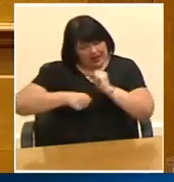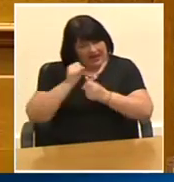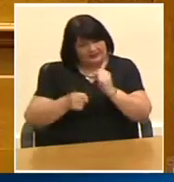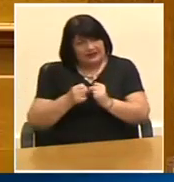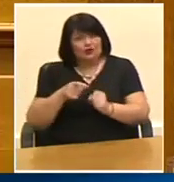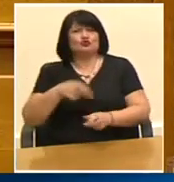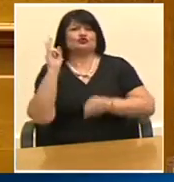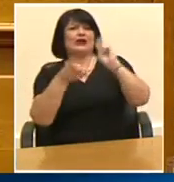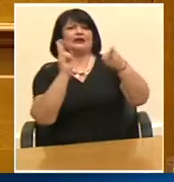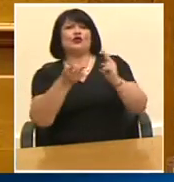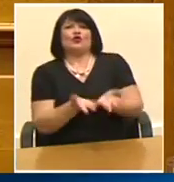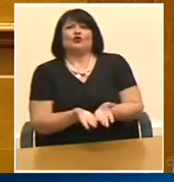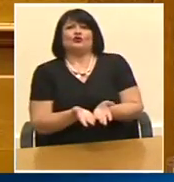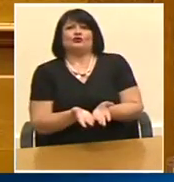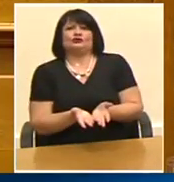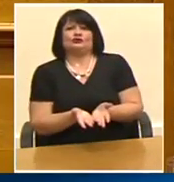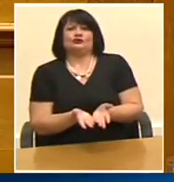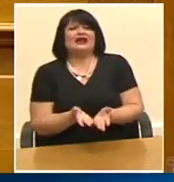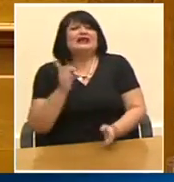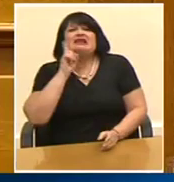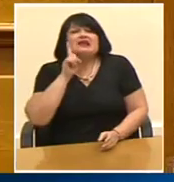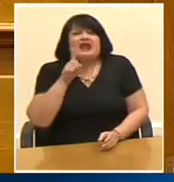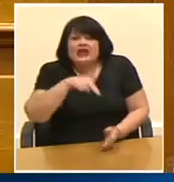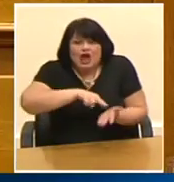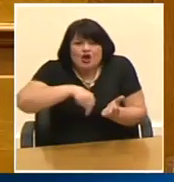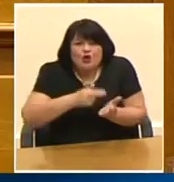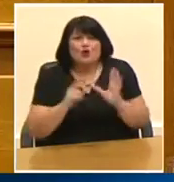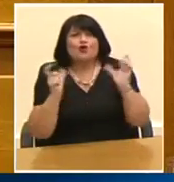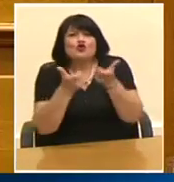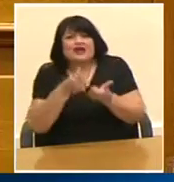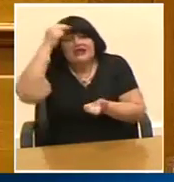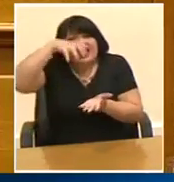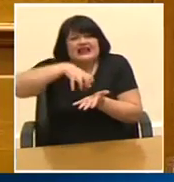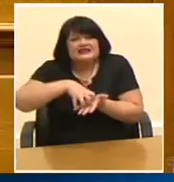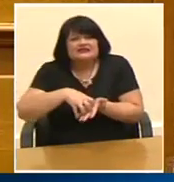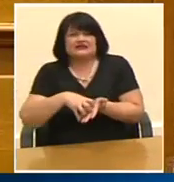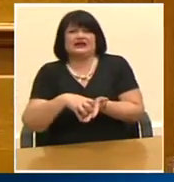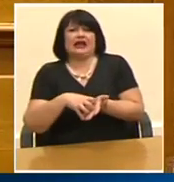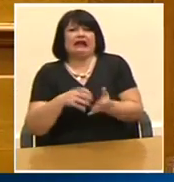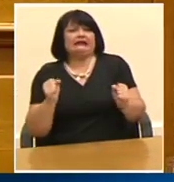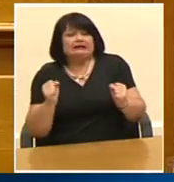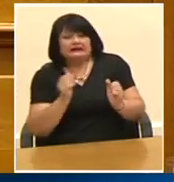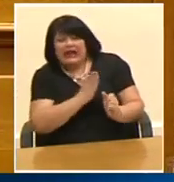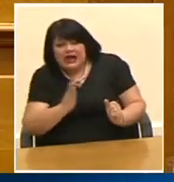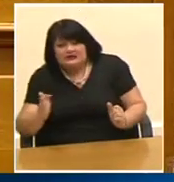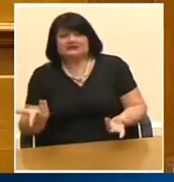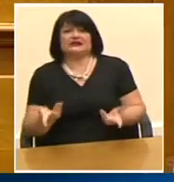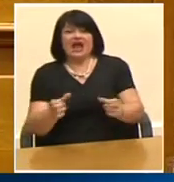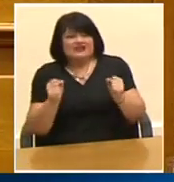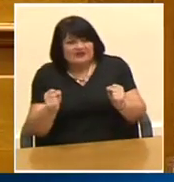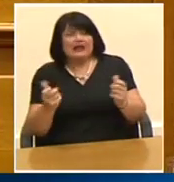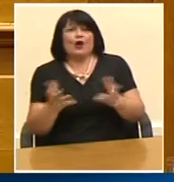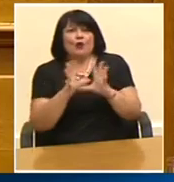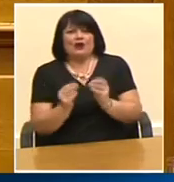κάθε αναχρονιστική αντίληψη για το ρόλο της γυναίκας, της οικογένειας της εκκλησίας, της τάξης και της ασφάλειας Φέρνετε